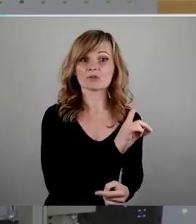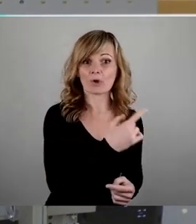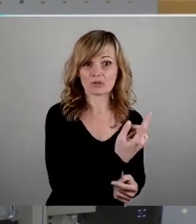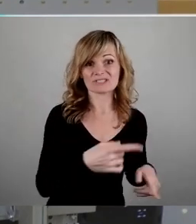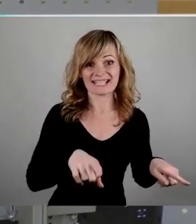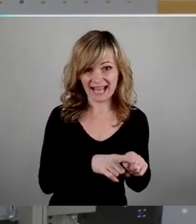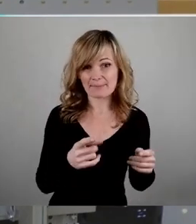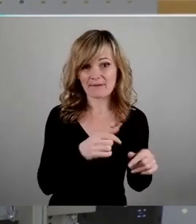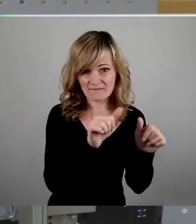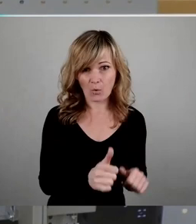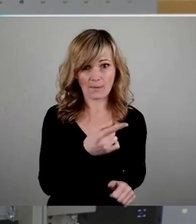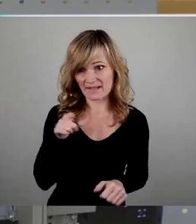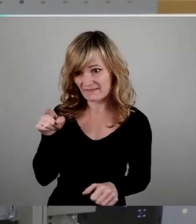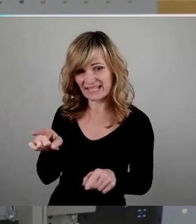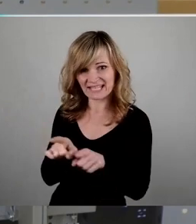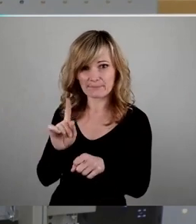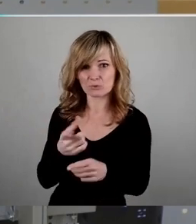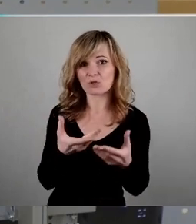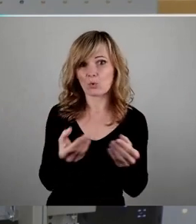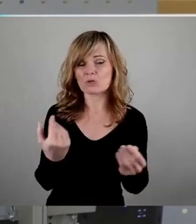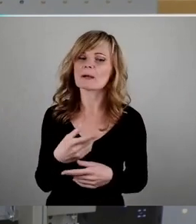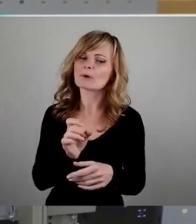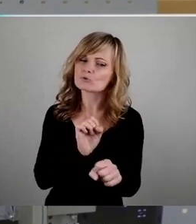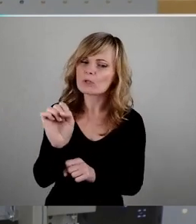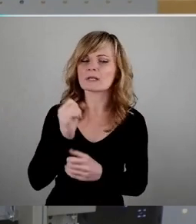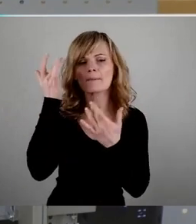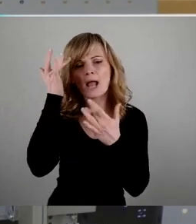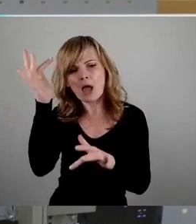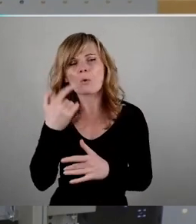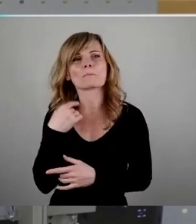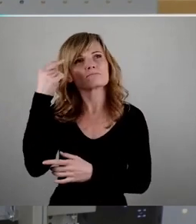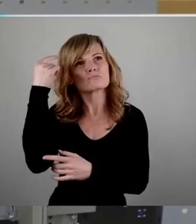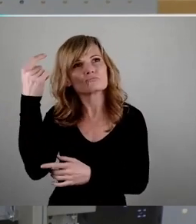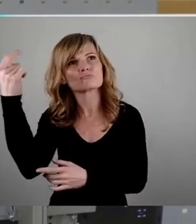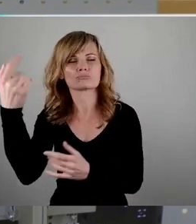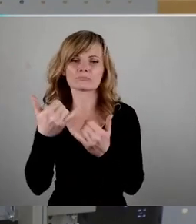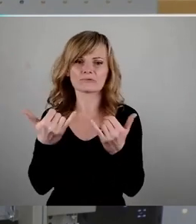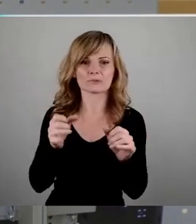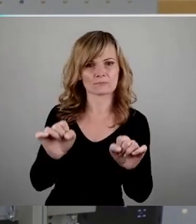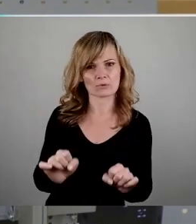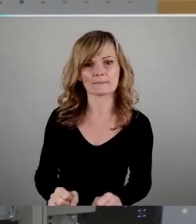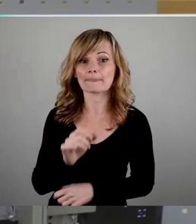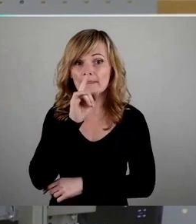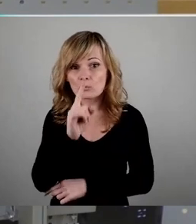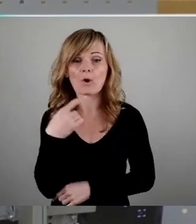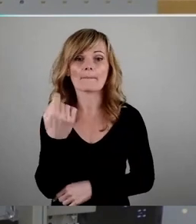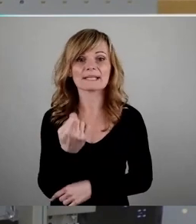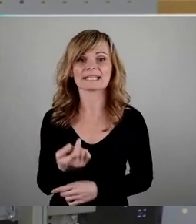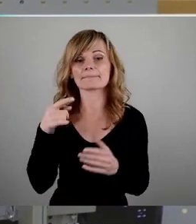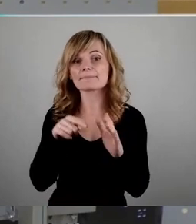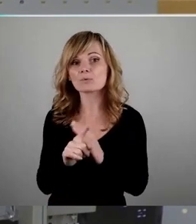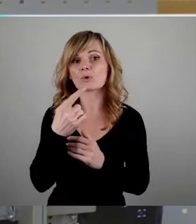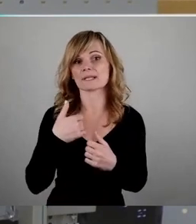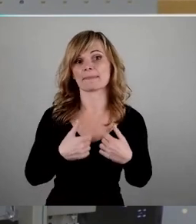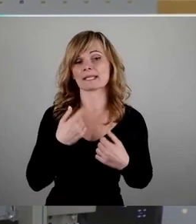lösen müssen. Aber es muss doch erlaubt sein, darüber mal hinaus zu denken, als nur den Betrieb durch die Bäder